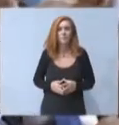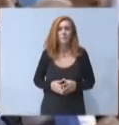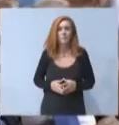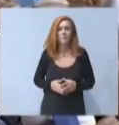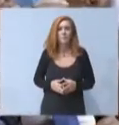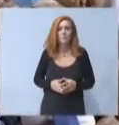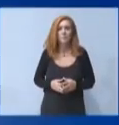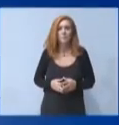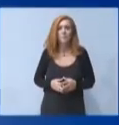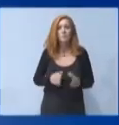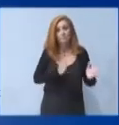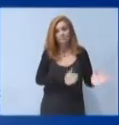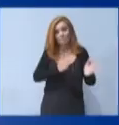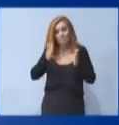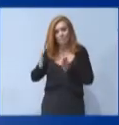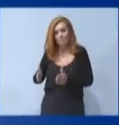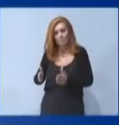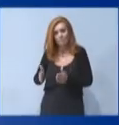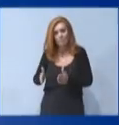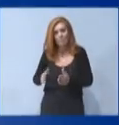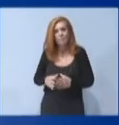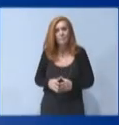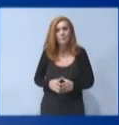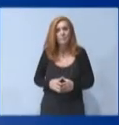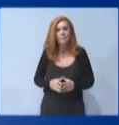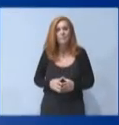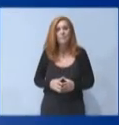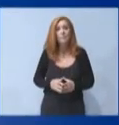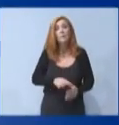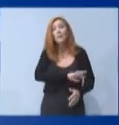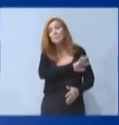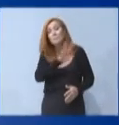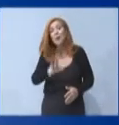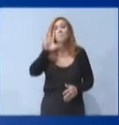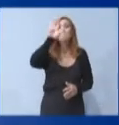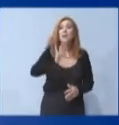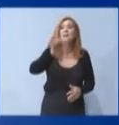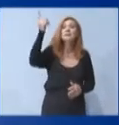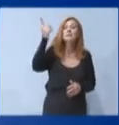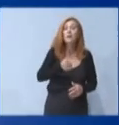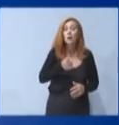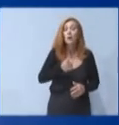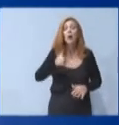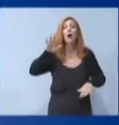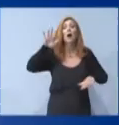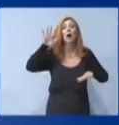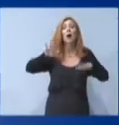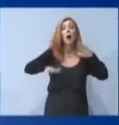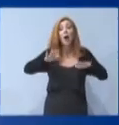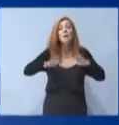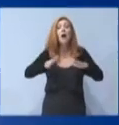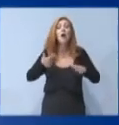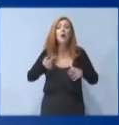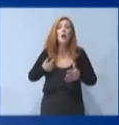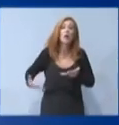Οπότε, την άλλη πλευρά, μειώνεται μέχρι και 50% ανάλογα με την απώλεια τζίρου